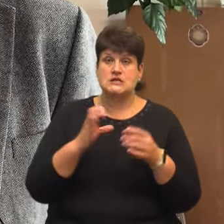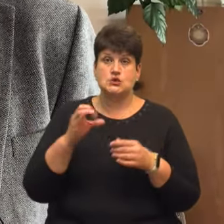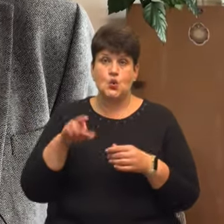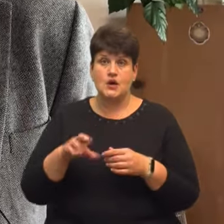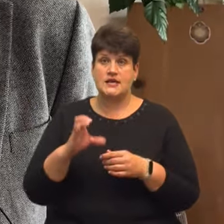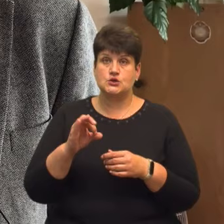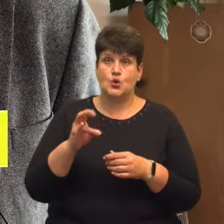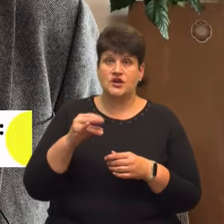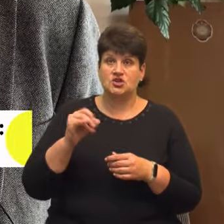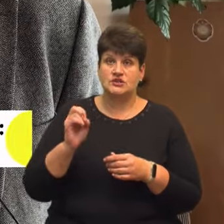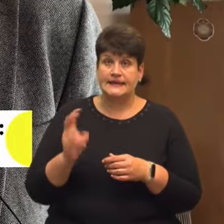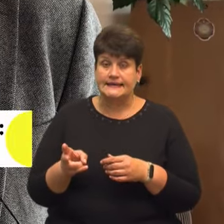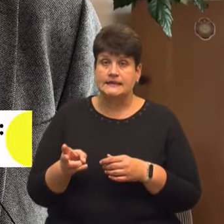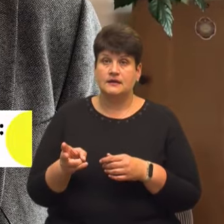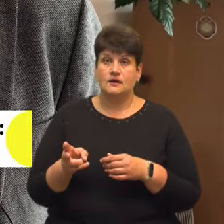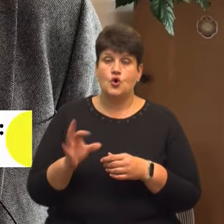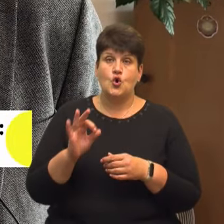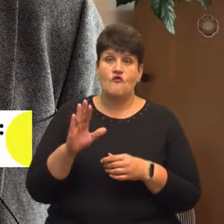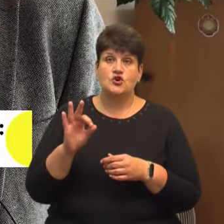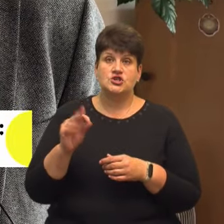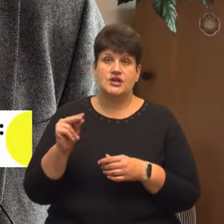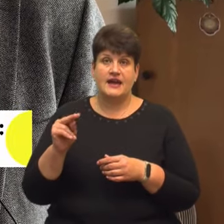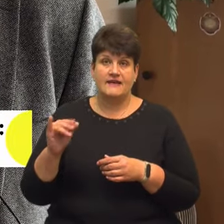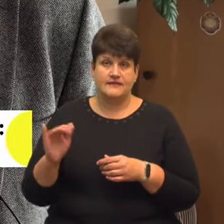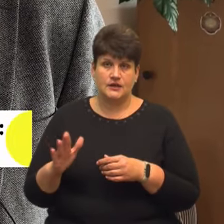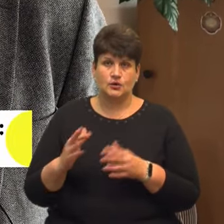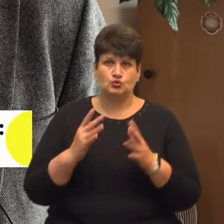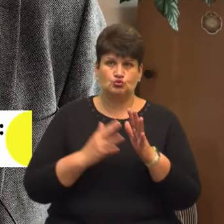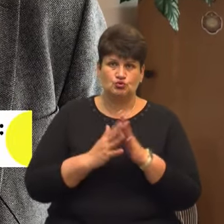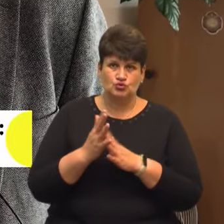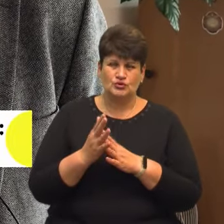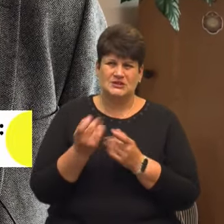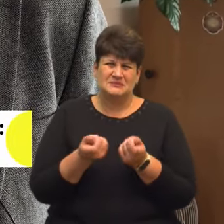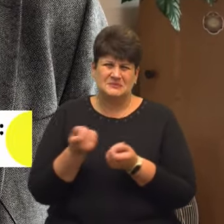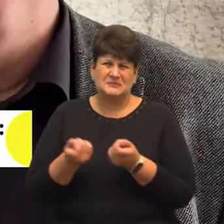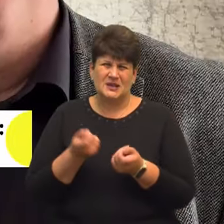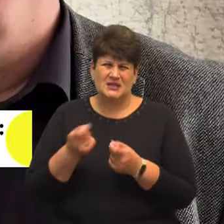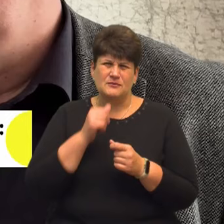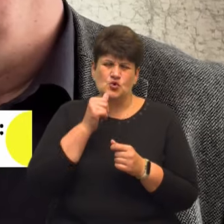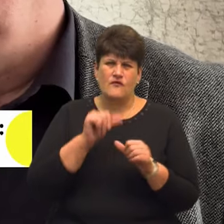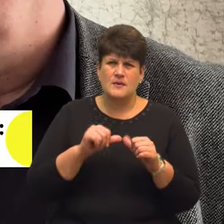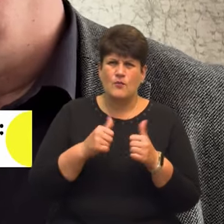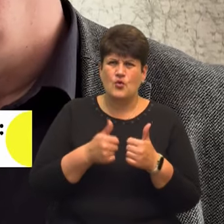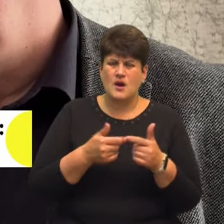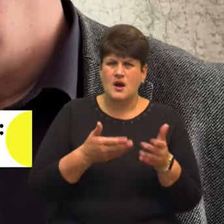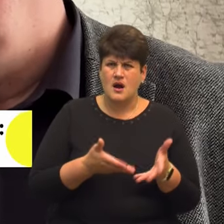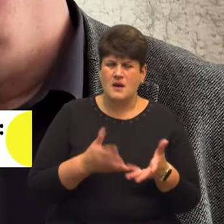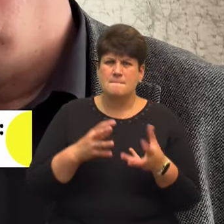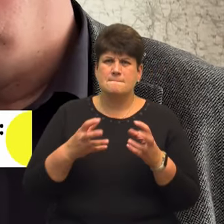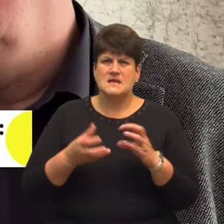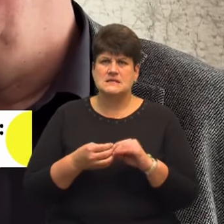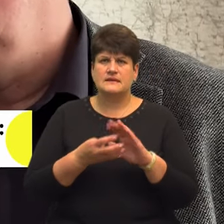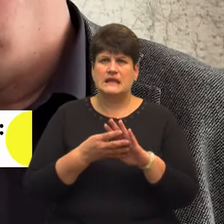соняшник, овочеві культури, ну і ще, де так помілочить, скрой буряк. Будемо казати, по підсумках 9